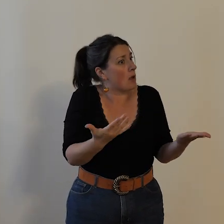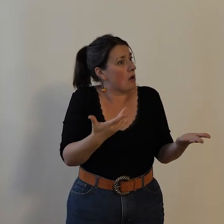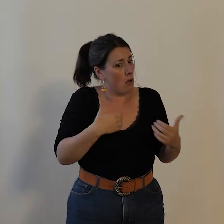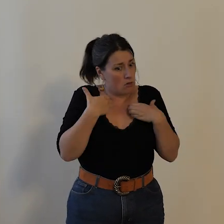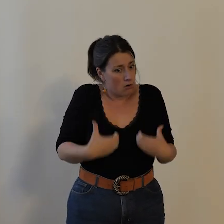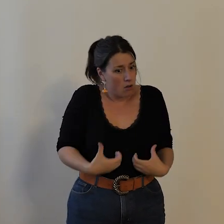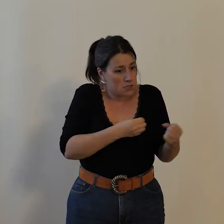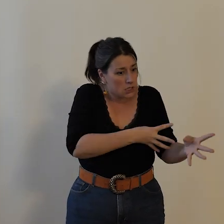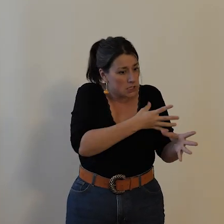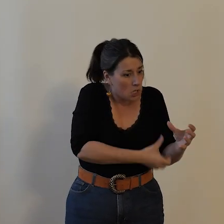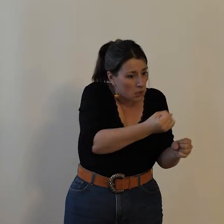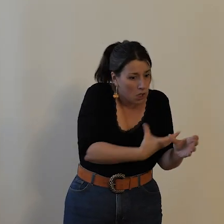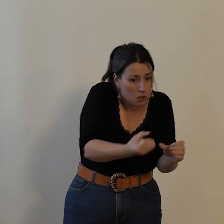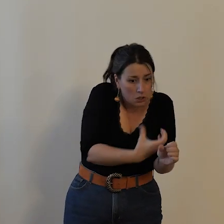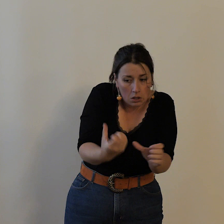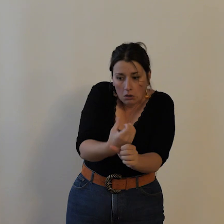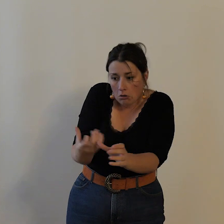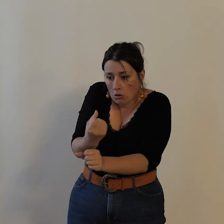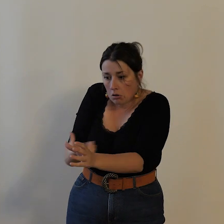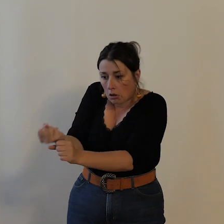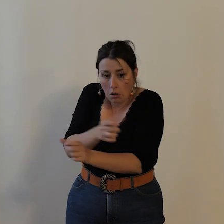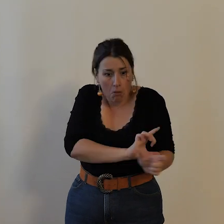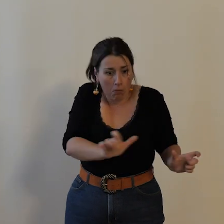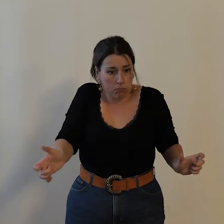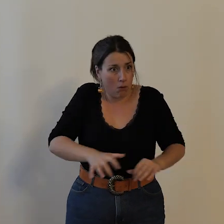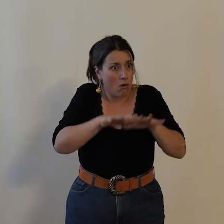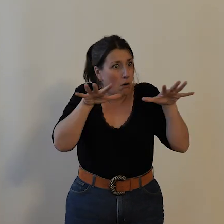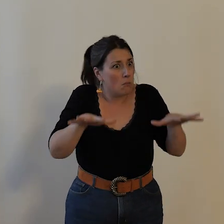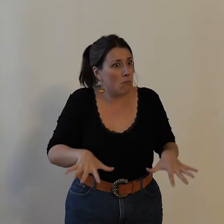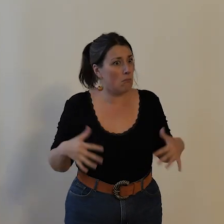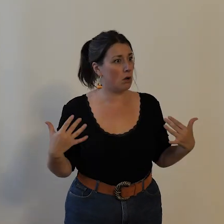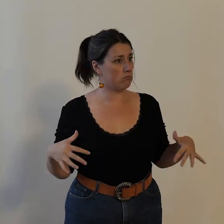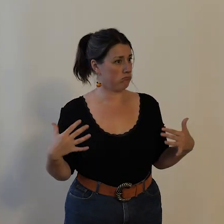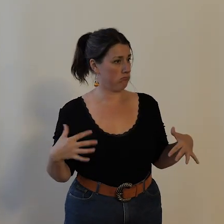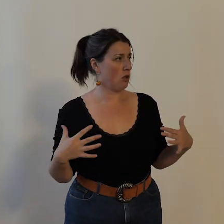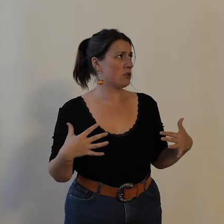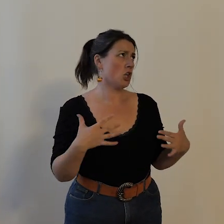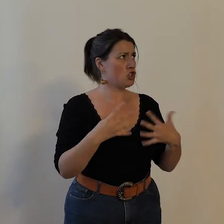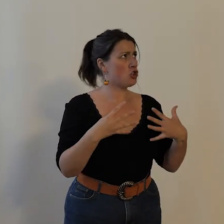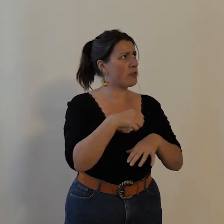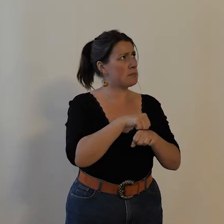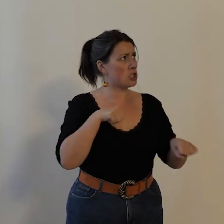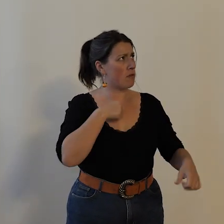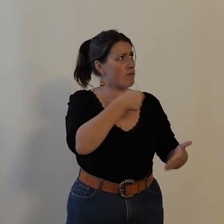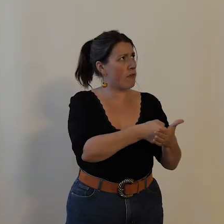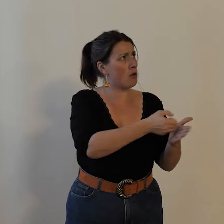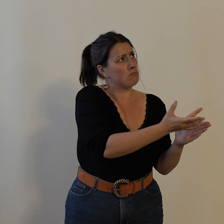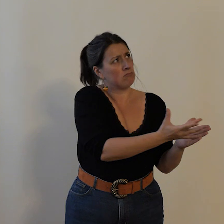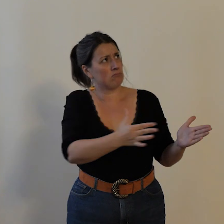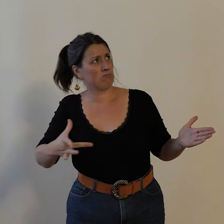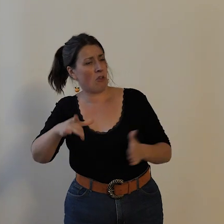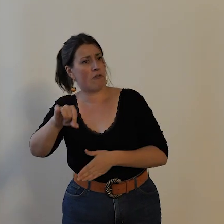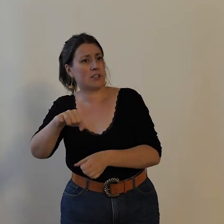clubs cyclistes qui ont été créés à Tours à la fin du 19ème siècle et tout au long du